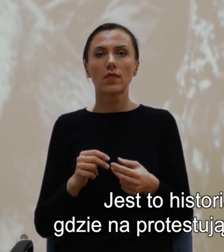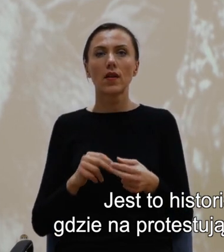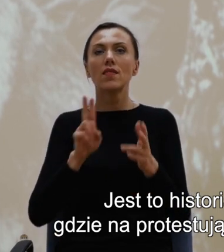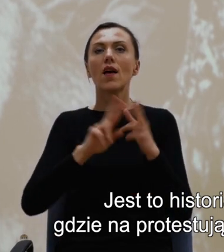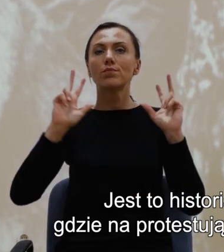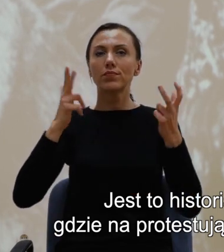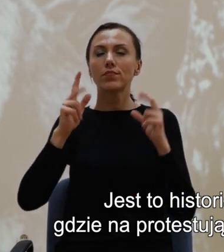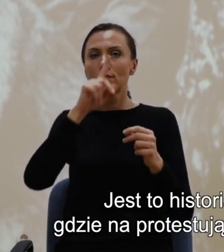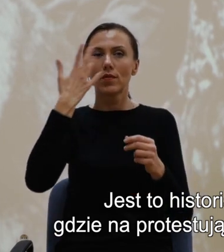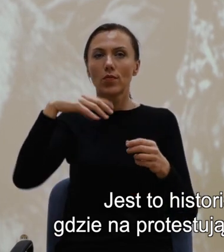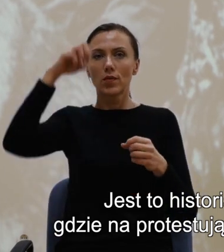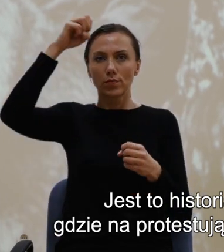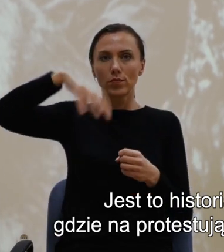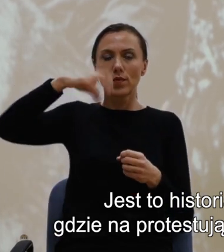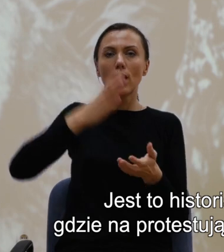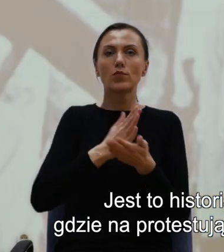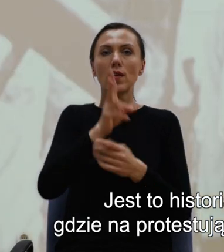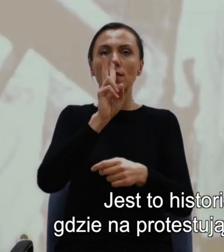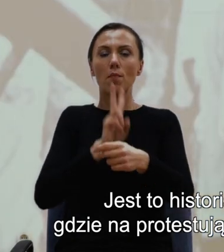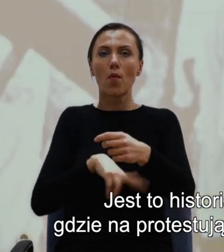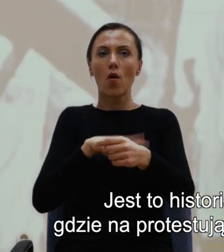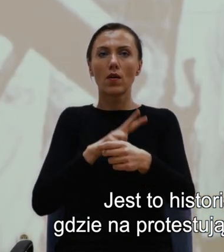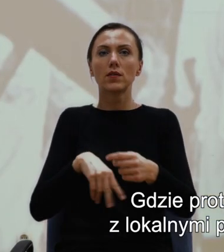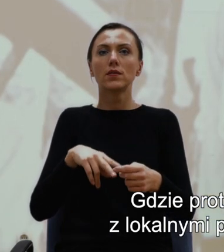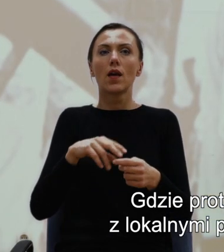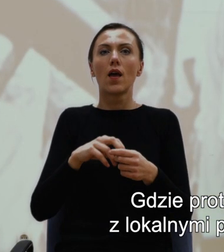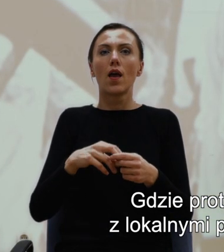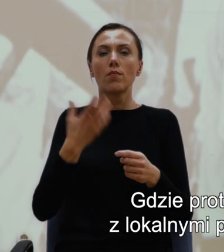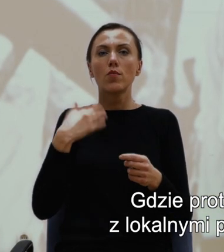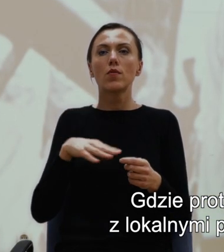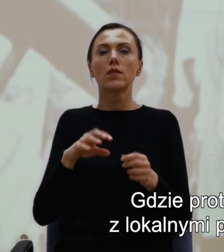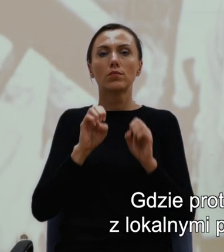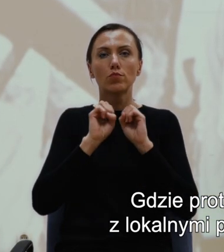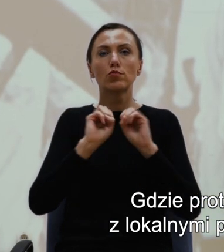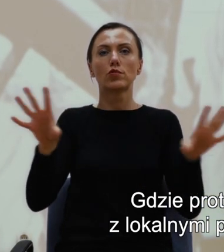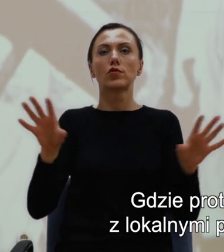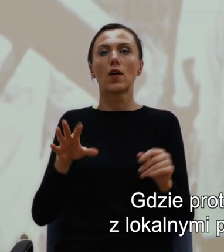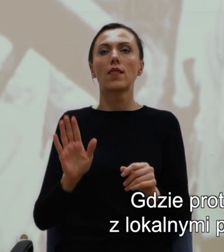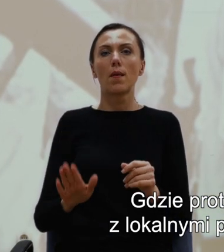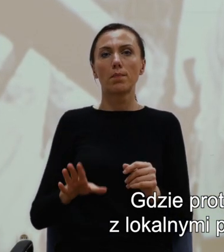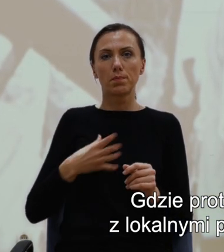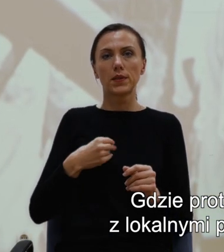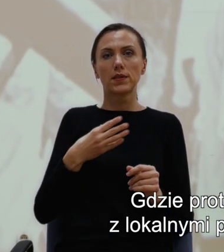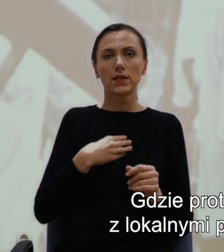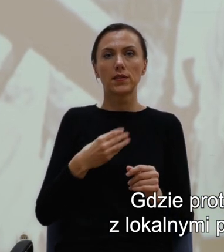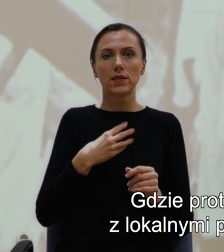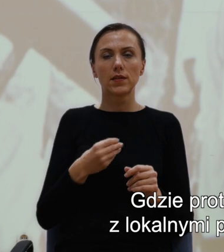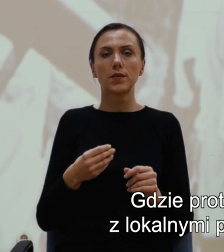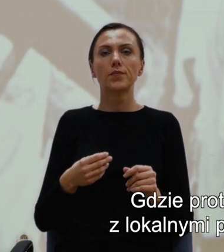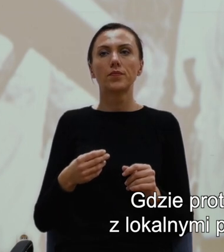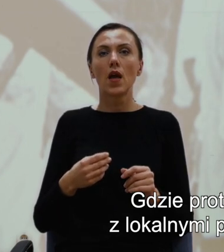były przez lokalną policję psy, gdzie protestujący unikali,